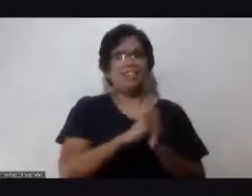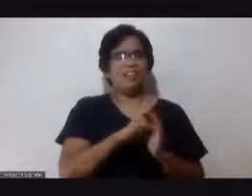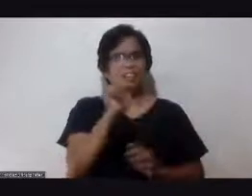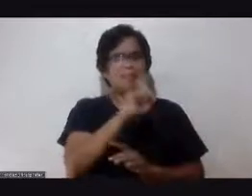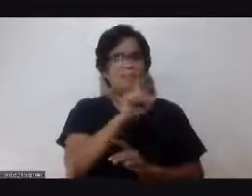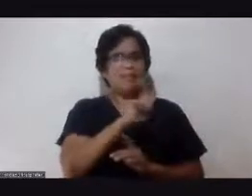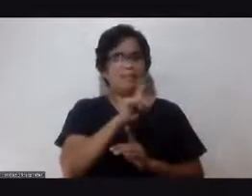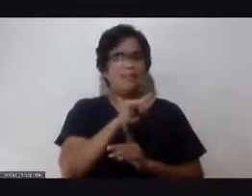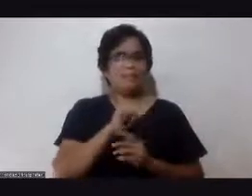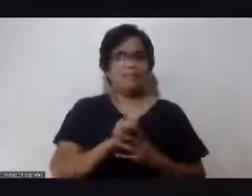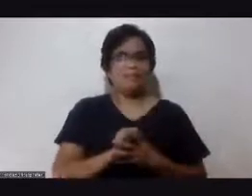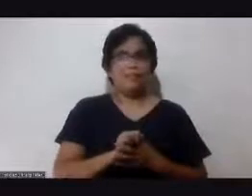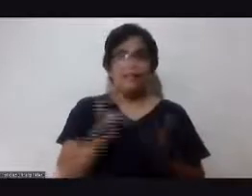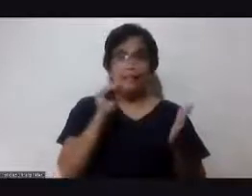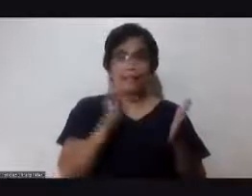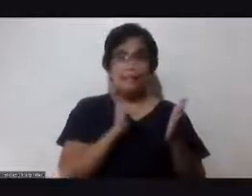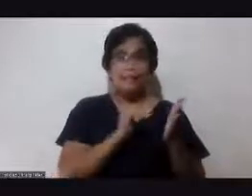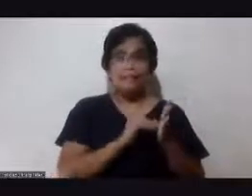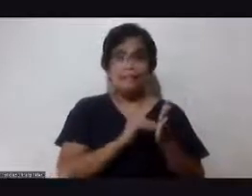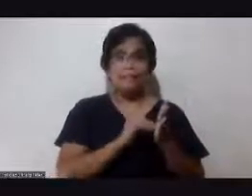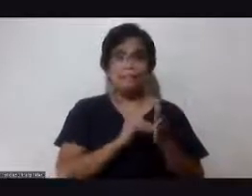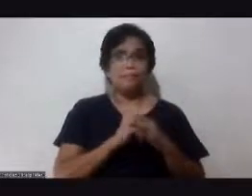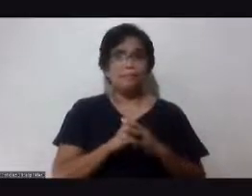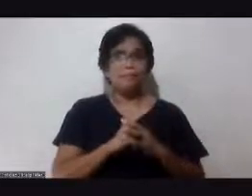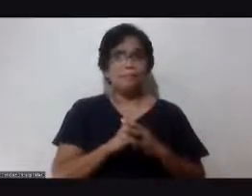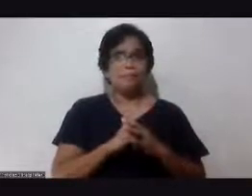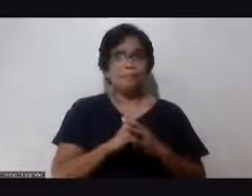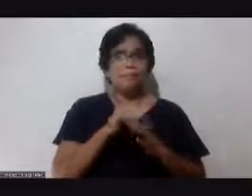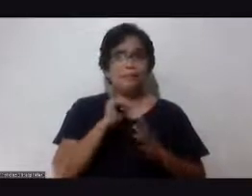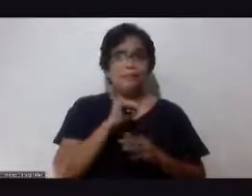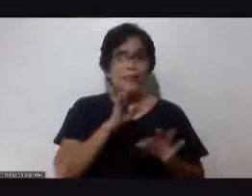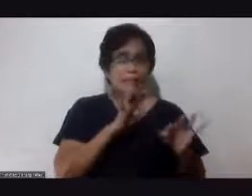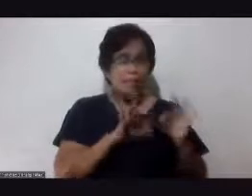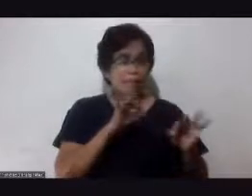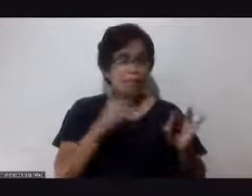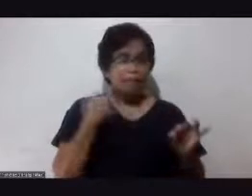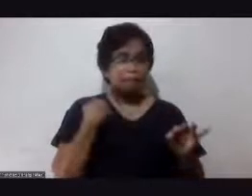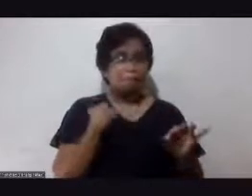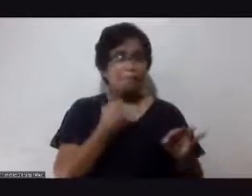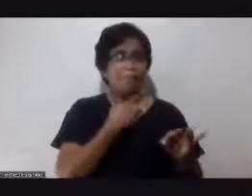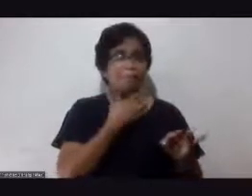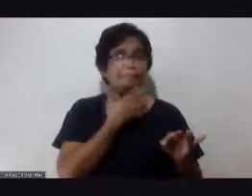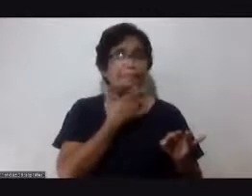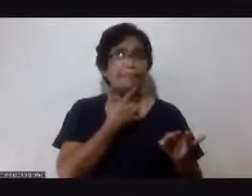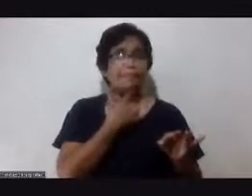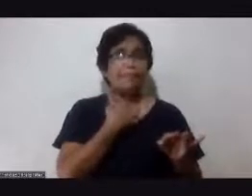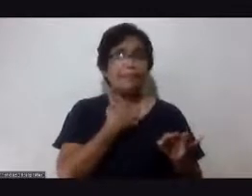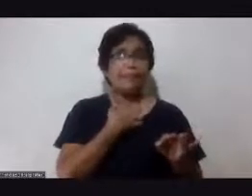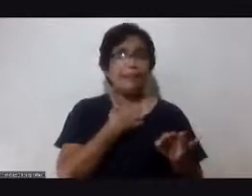kung again balik tayo na kung may craving doon papaano ba